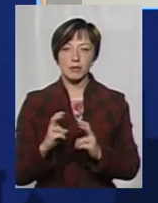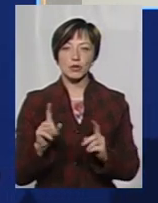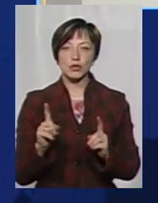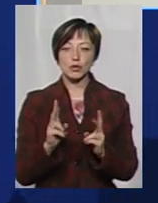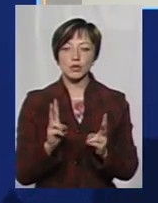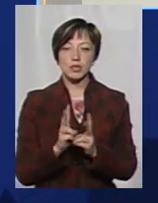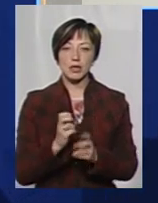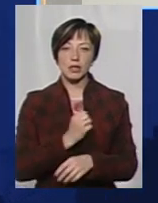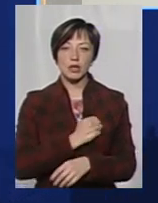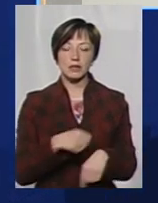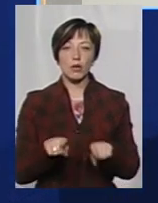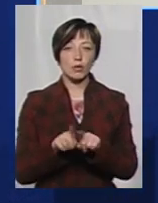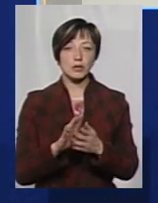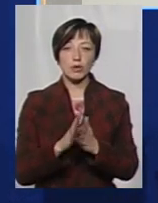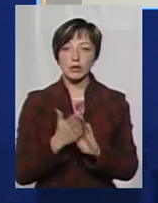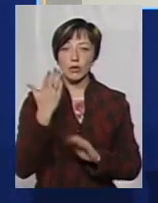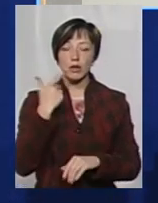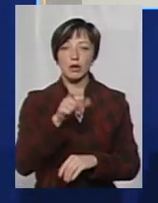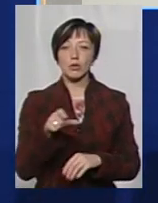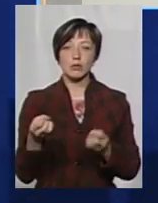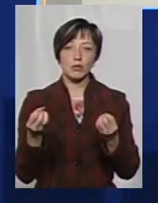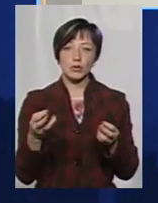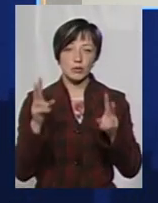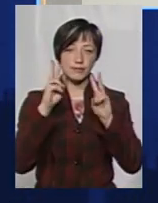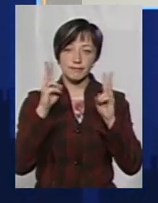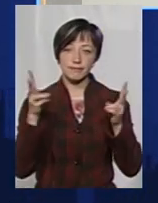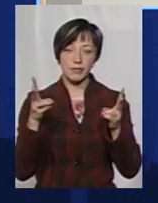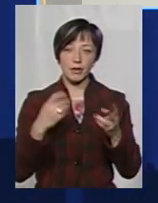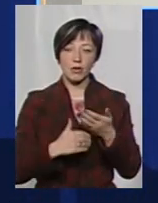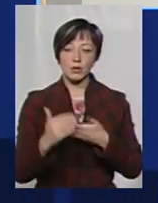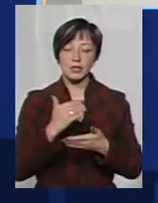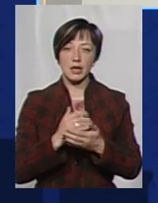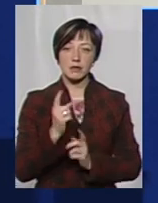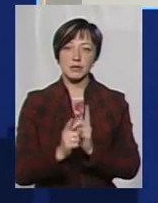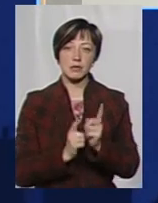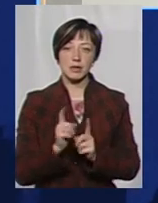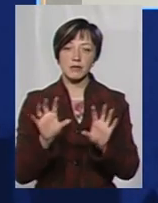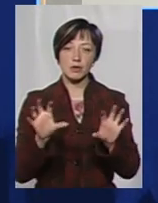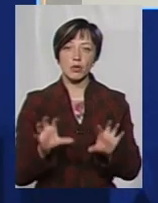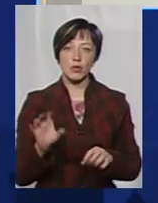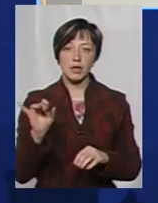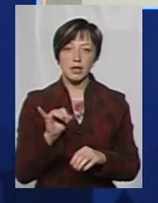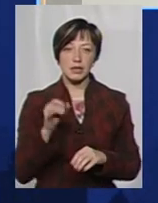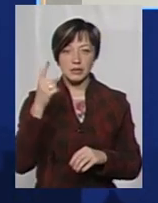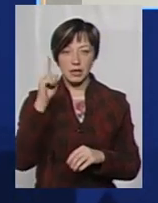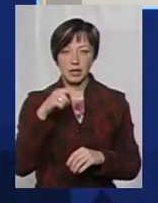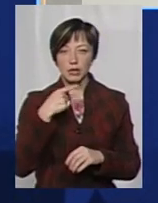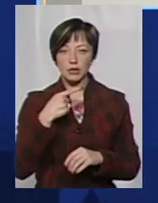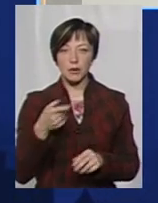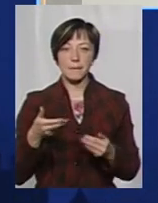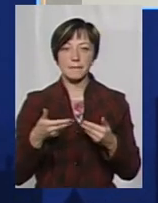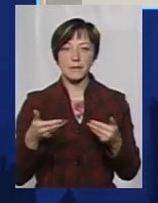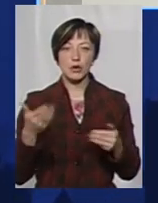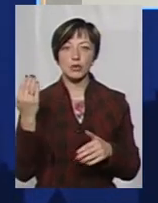що стикаємося, на жаль, з такою ситуацією, коли люди просто не володіють останніми змінами в законі. І, знаєте, як кажуть, що ми